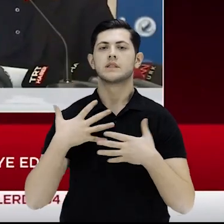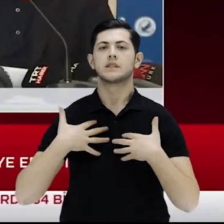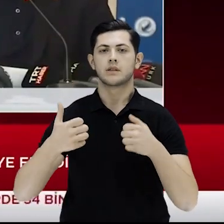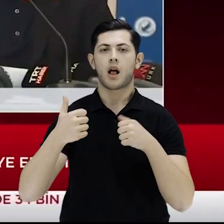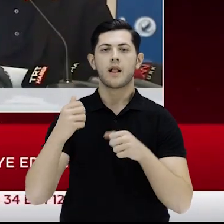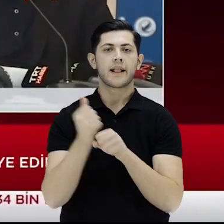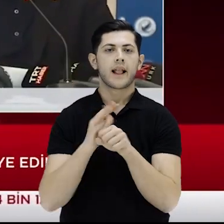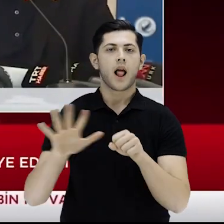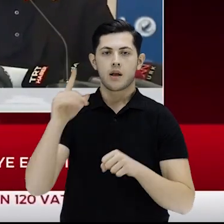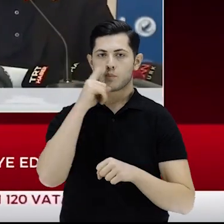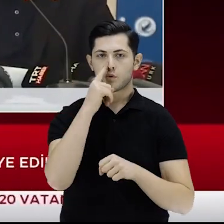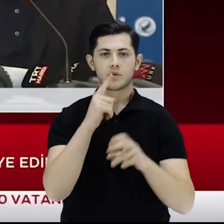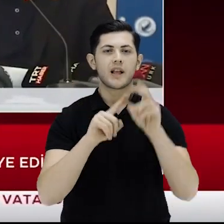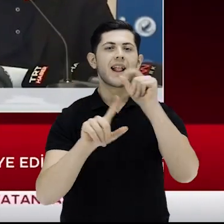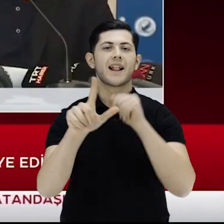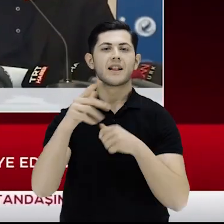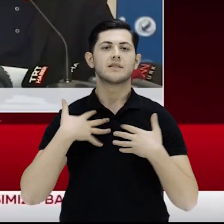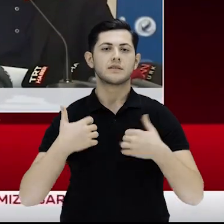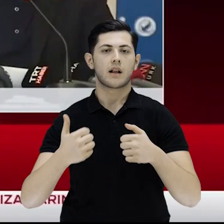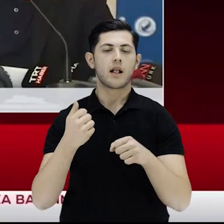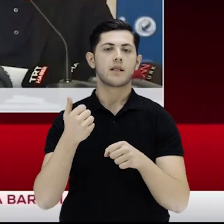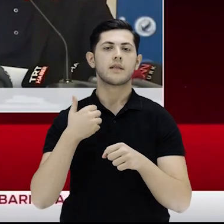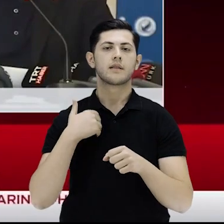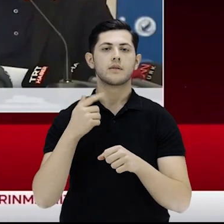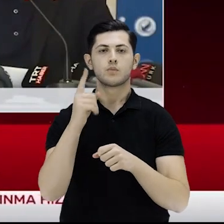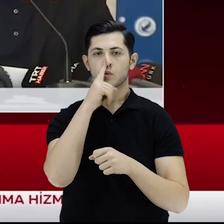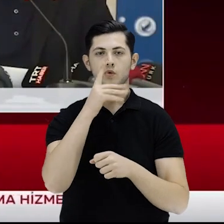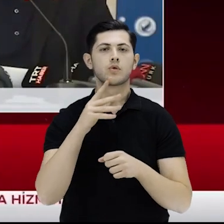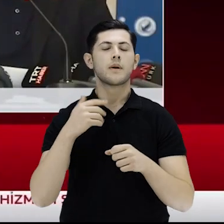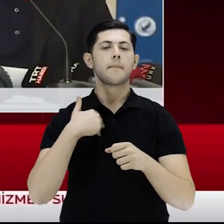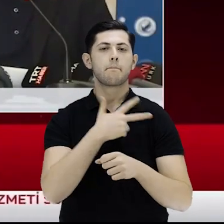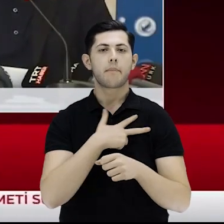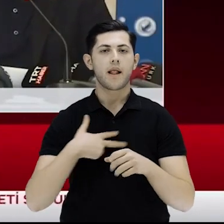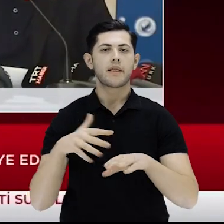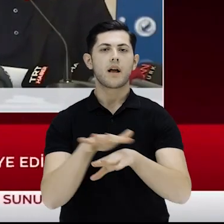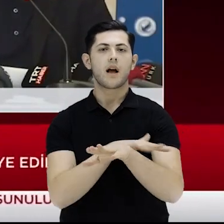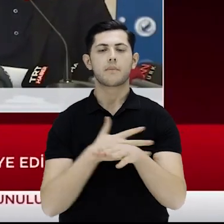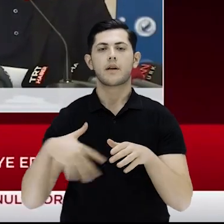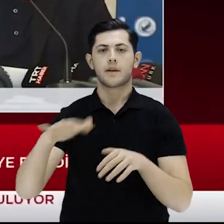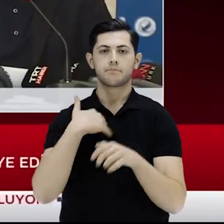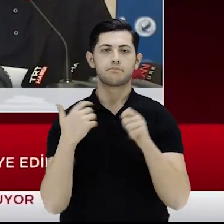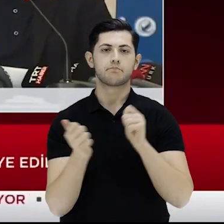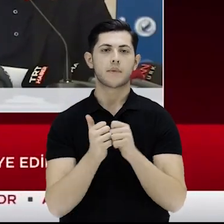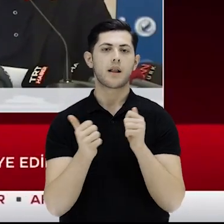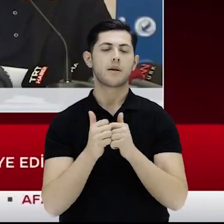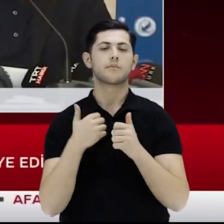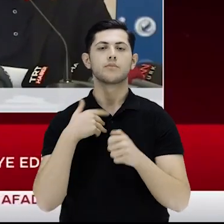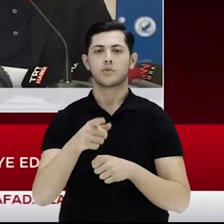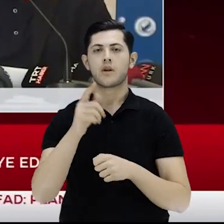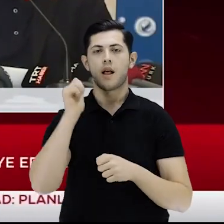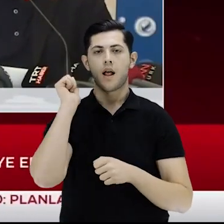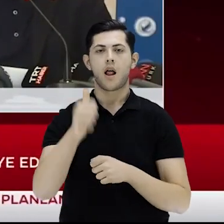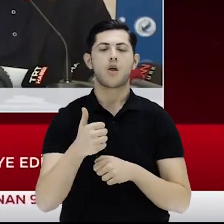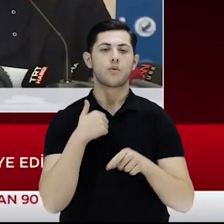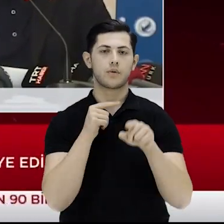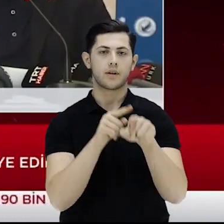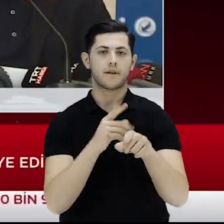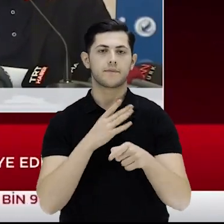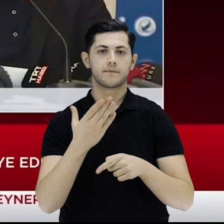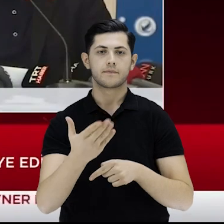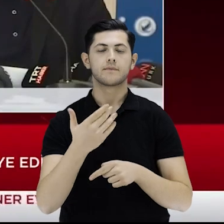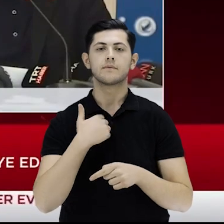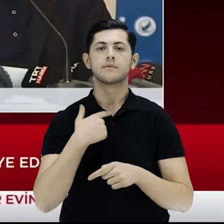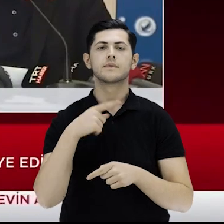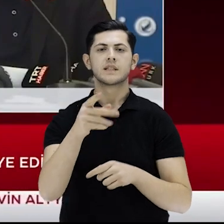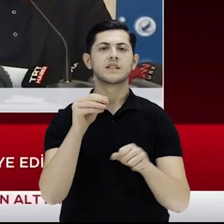Müdürlüğü, İl Sağlık Müdürlüklerimiz, belediyelerle kaymakamlıklarımız hep birlikte her gün bu takip edilmektedir. Ve